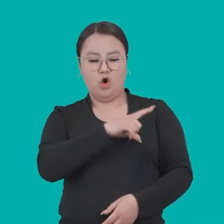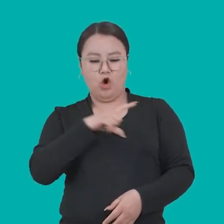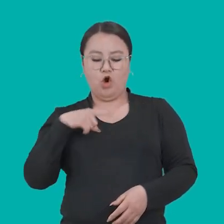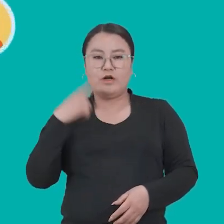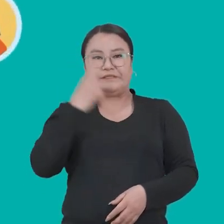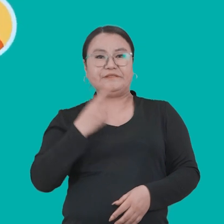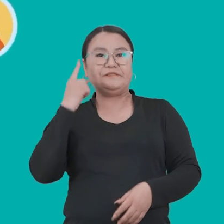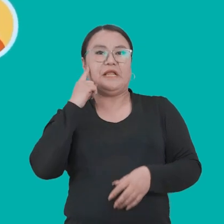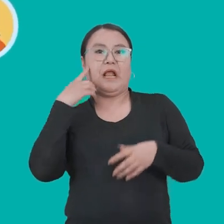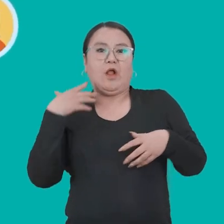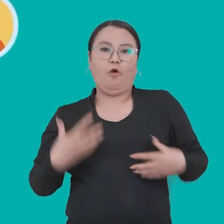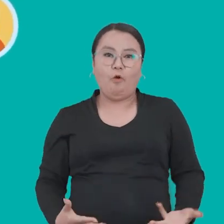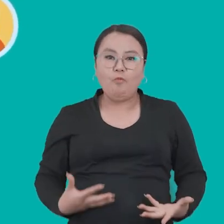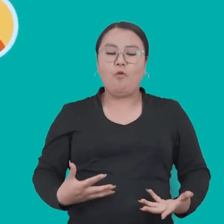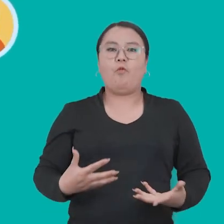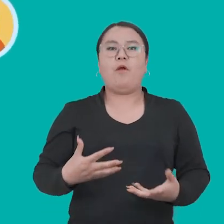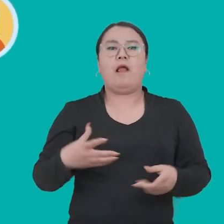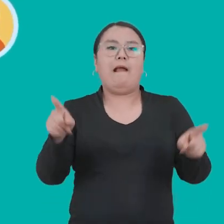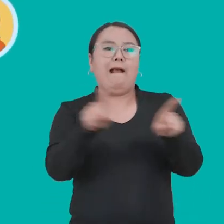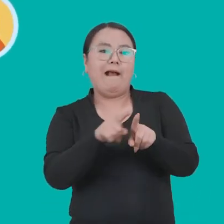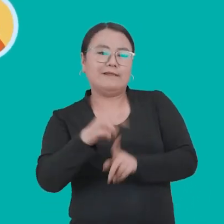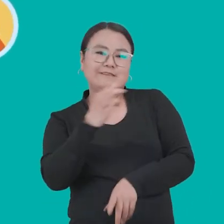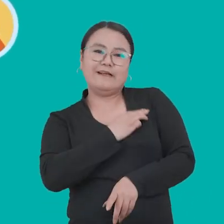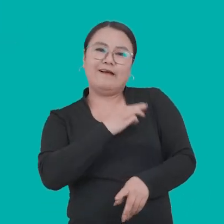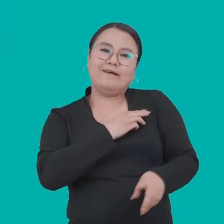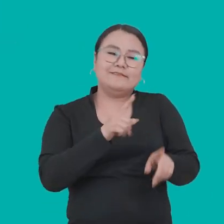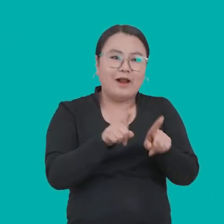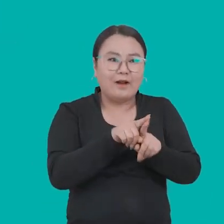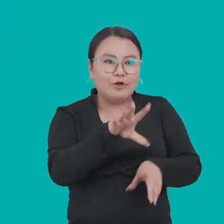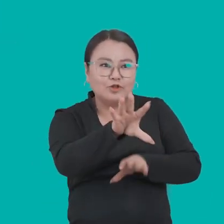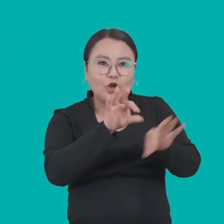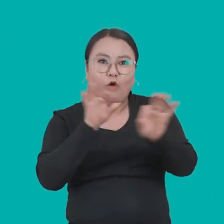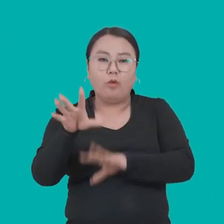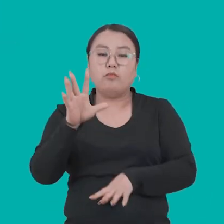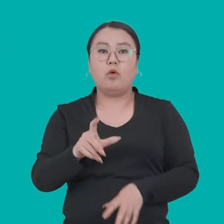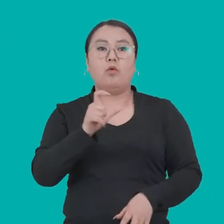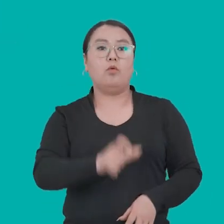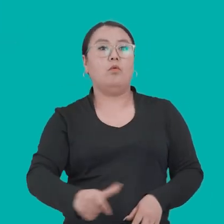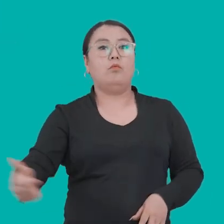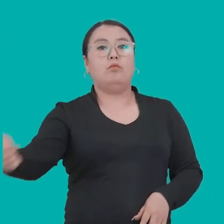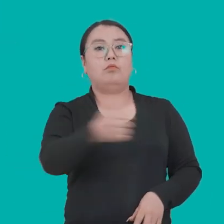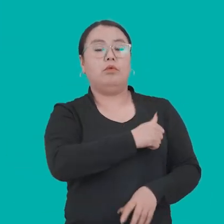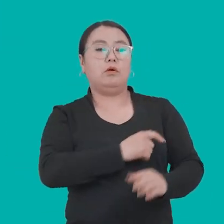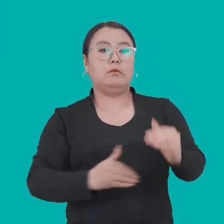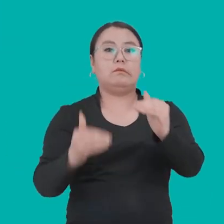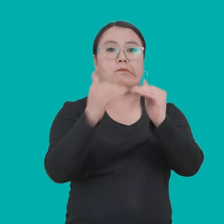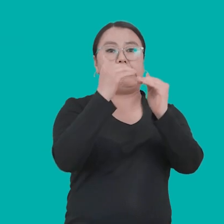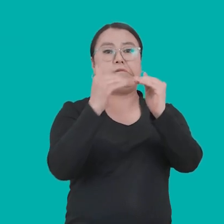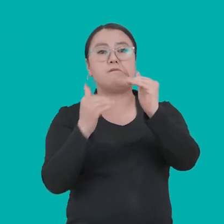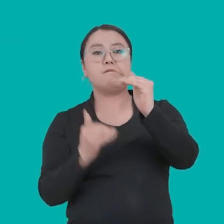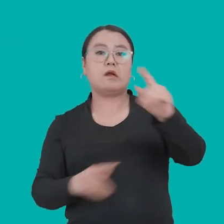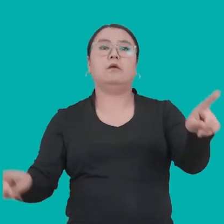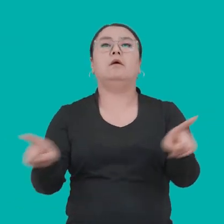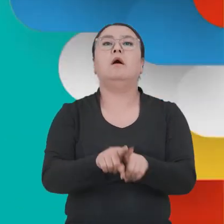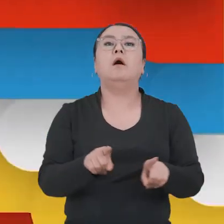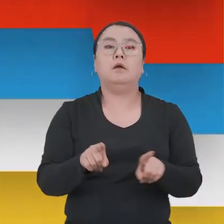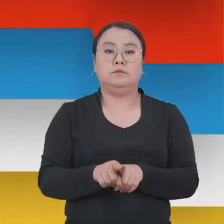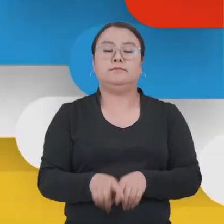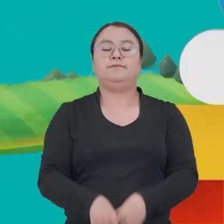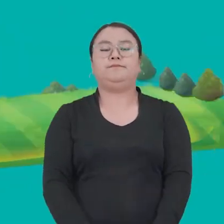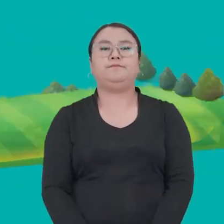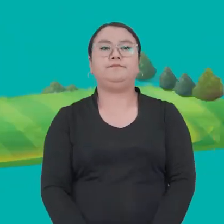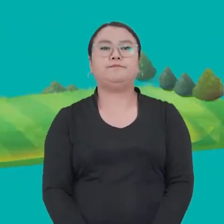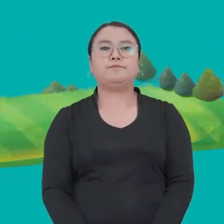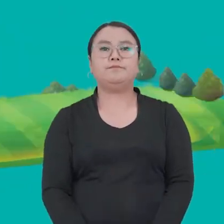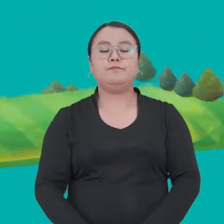нотог өсэнээ эсэмэл тайнэл тал адэл шашин шүтлэгтээг үүнээг сонхэн хүн бүрд адэл тэг шандаг зарчмээг зөржж баагаа үүлдэл юн.